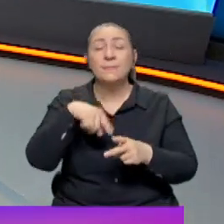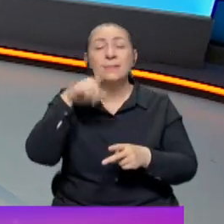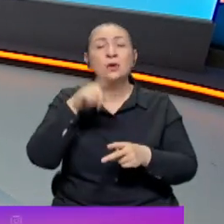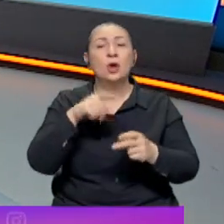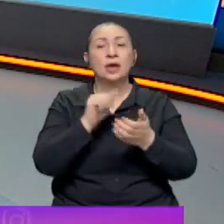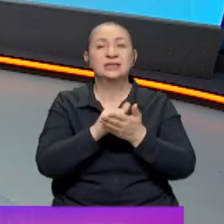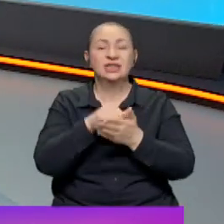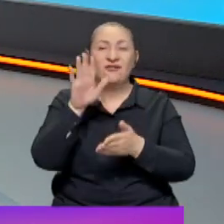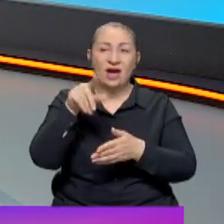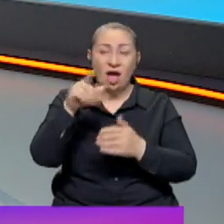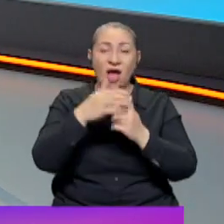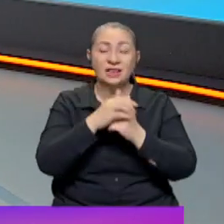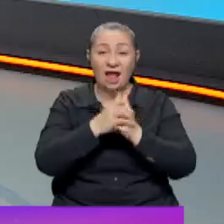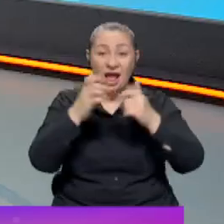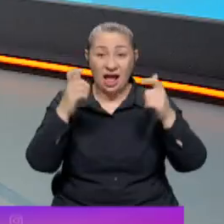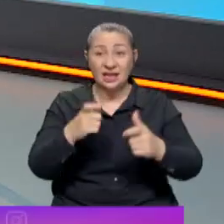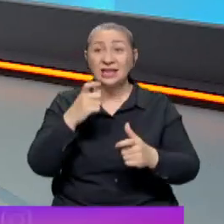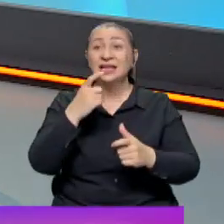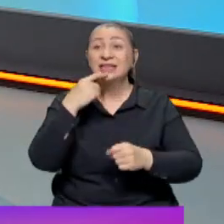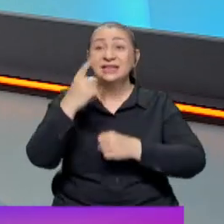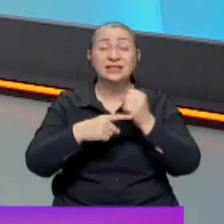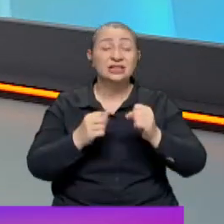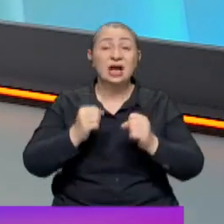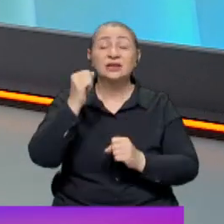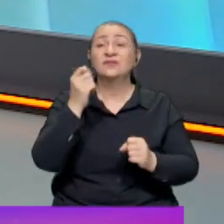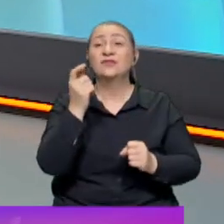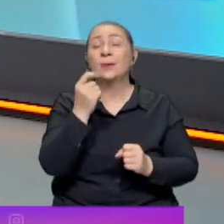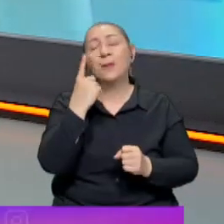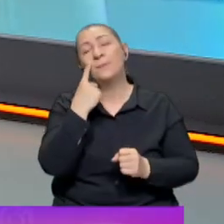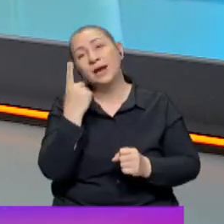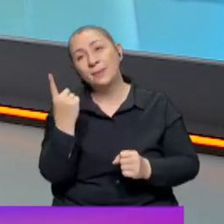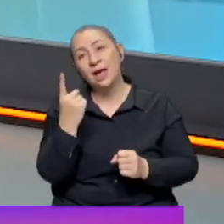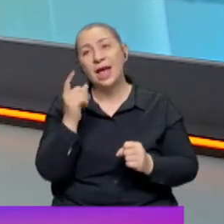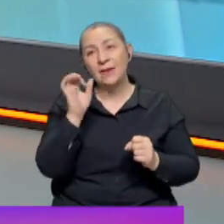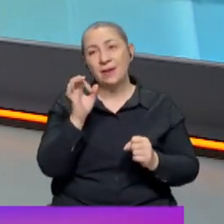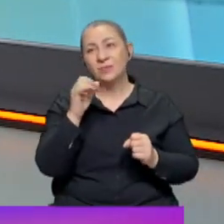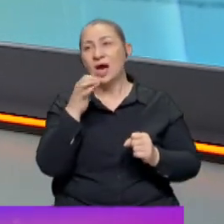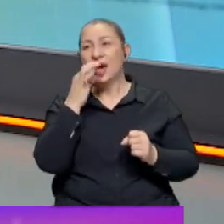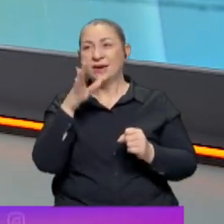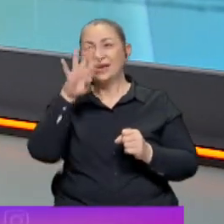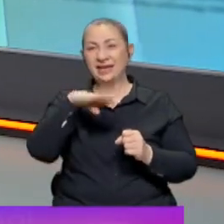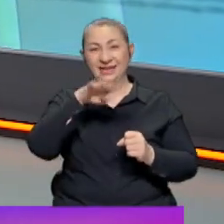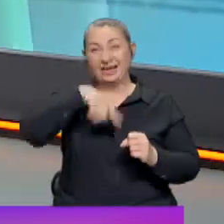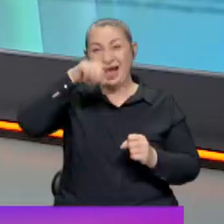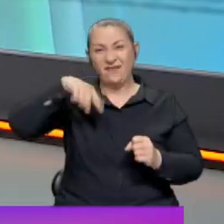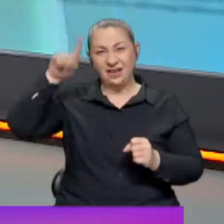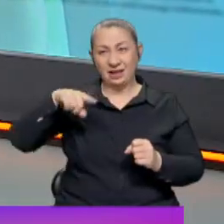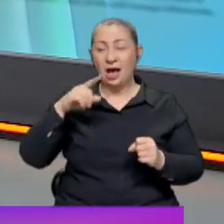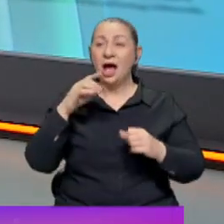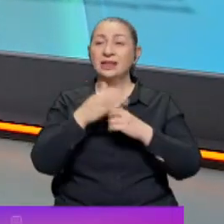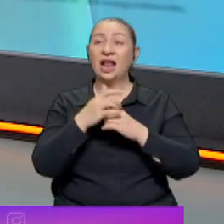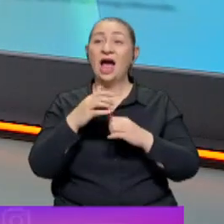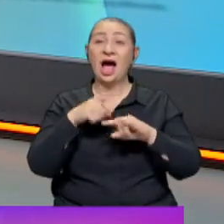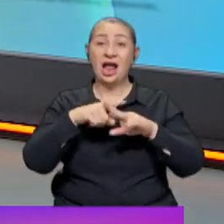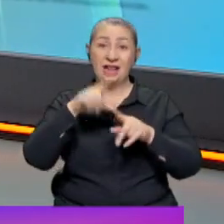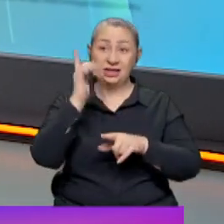gazetesinde yer alıyor. Antalya hallerindeki yıllık artış fiyatlarına bir bakalım mı? Hemen bir girelim şu grafiğe ondan sonra da Antalya haline